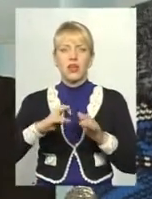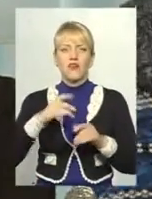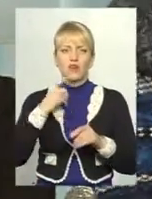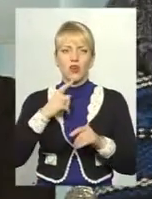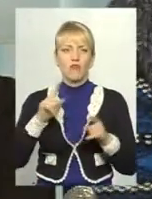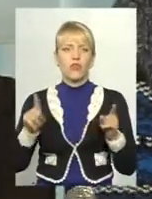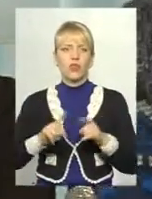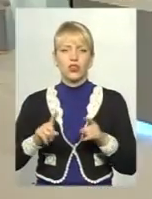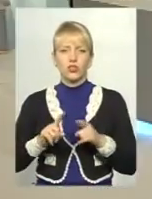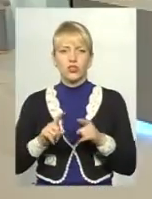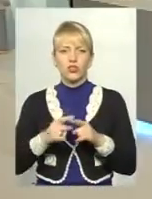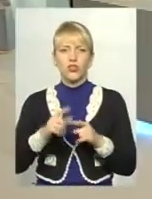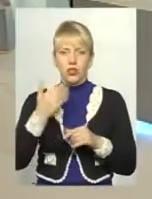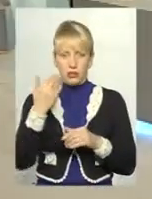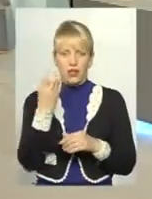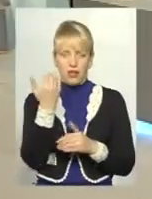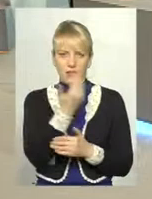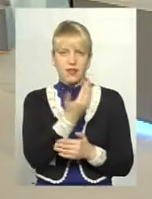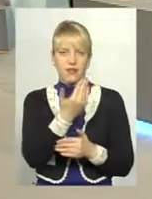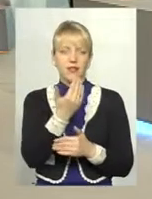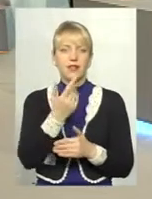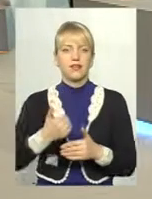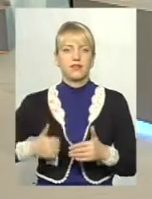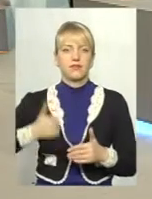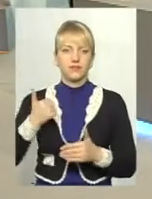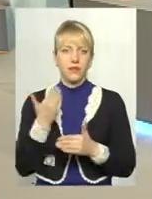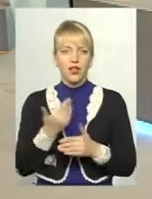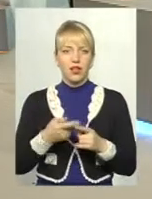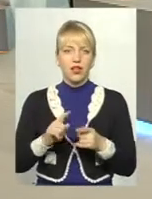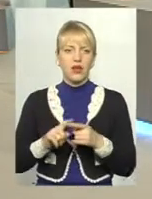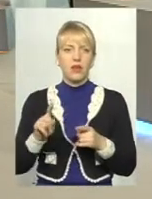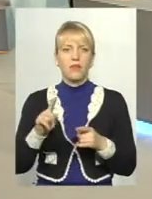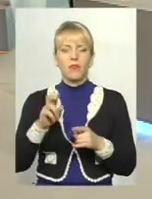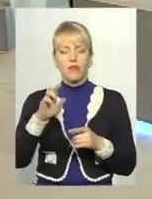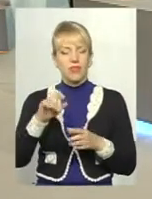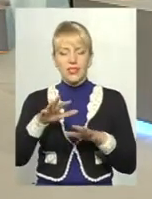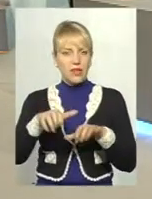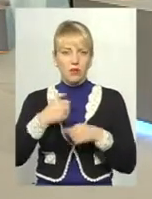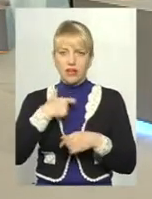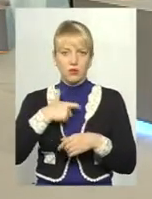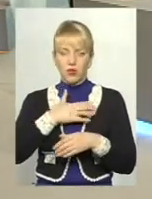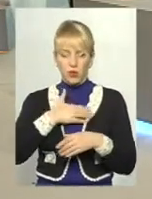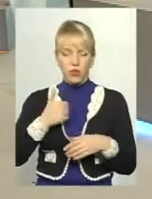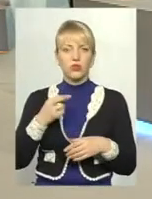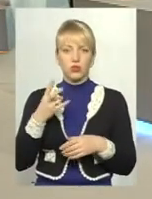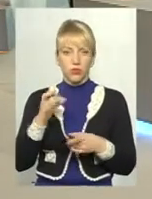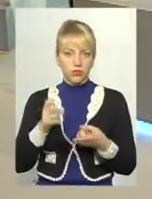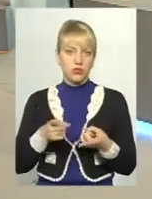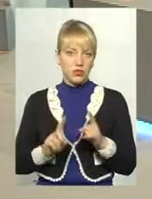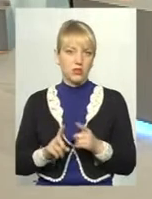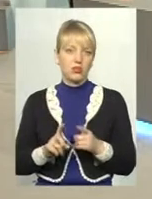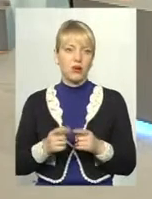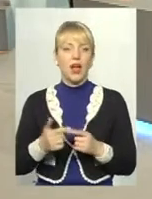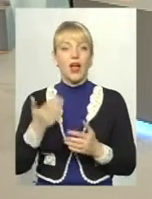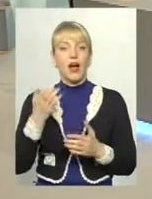Це в хорошому розумінні, вони не хочуть забирати, вони не в сепаратистому, не в плані сепаратизму, да, в плані так жартома, але насправді. А,